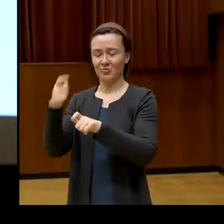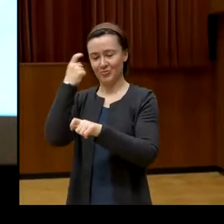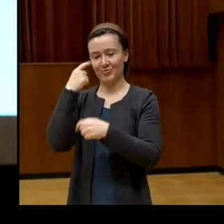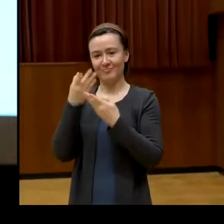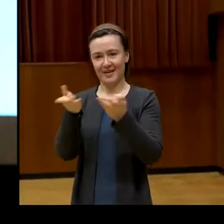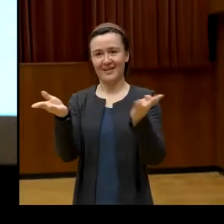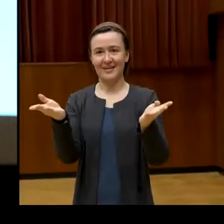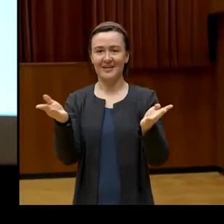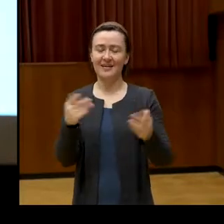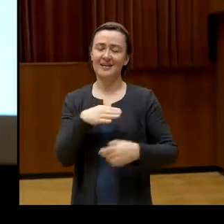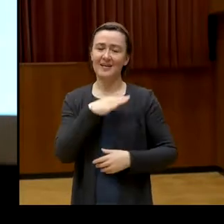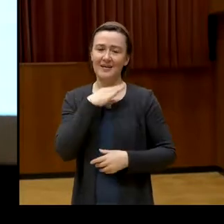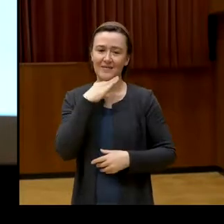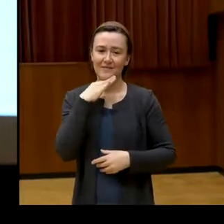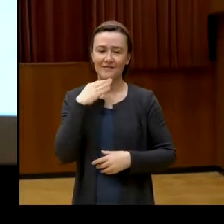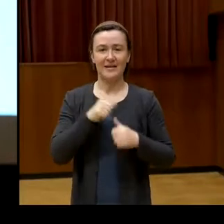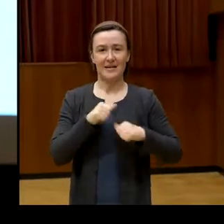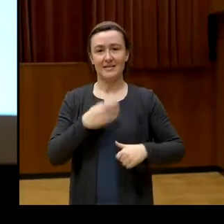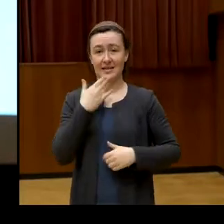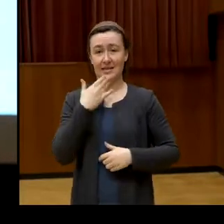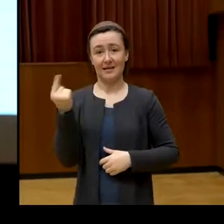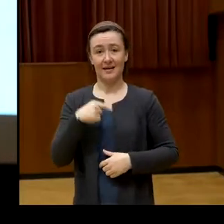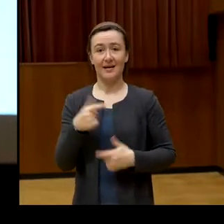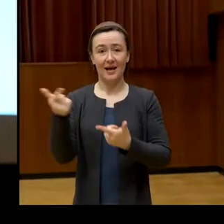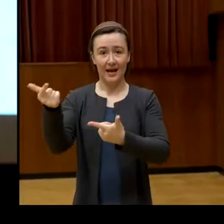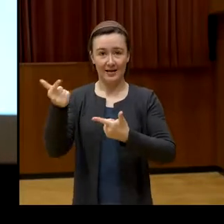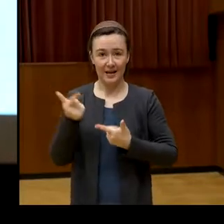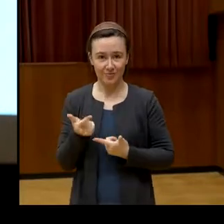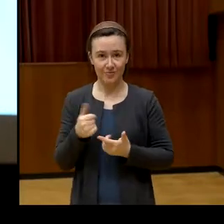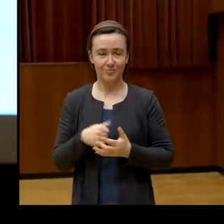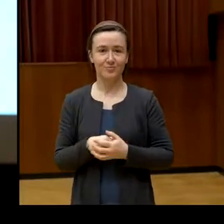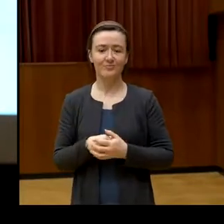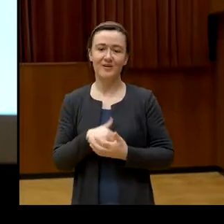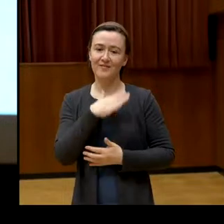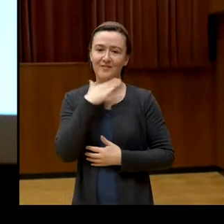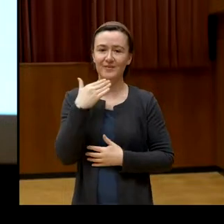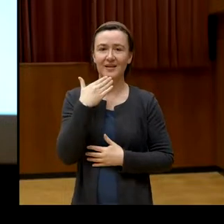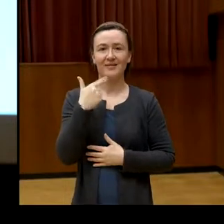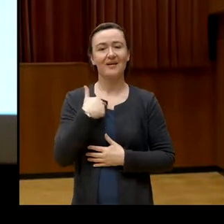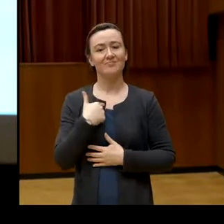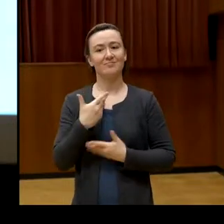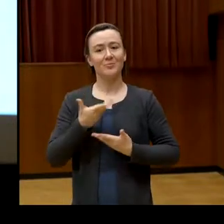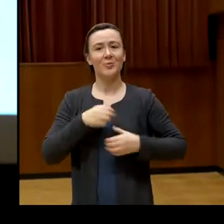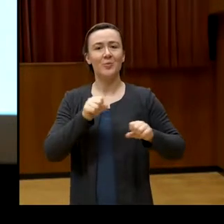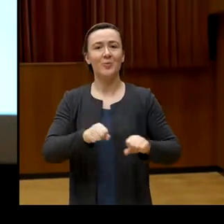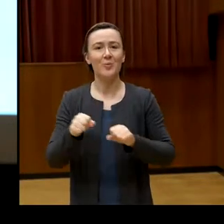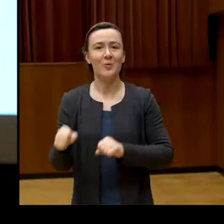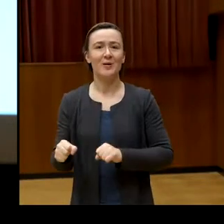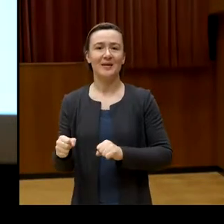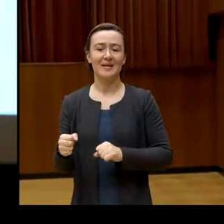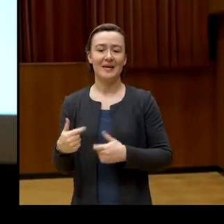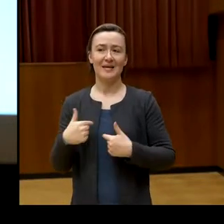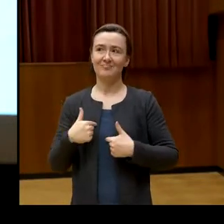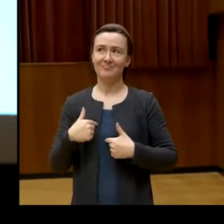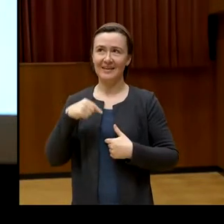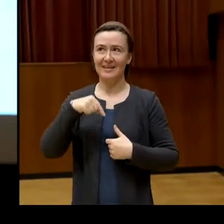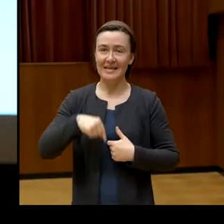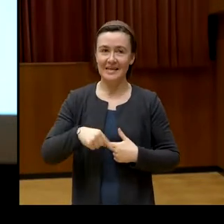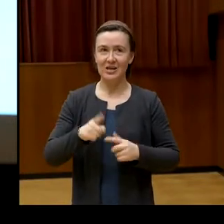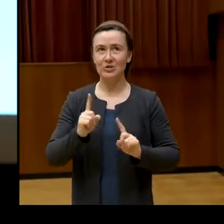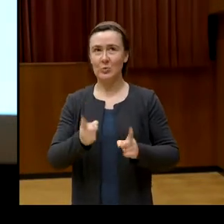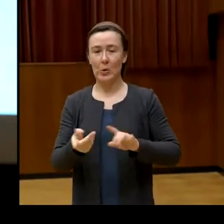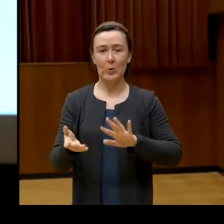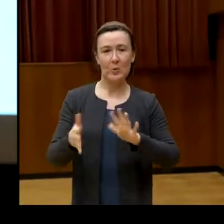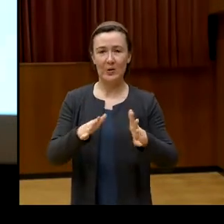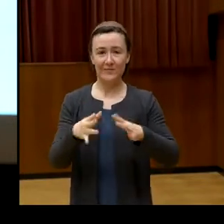herzlichen Dank für die Einladung und herzlichen Dank für die Gelegenheit hier, so wurde mir vorgegeben, rund zehn